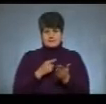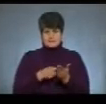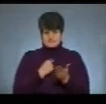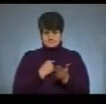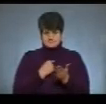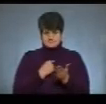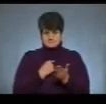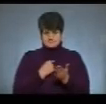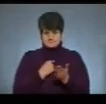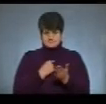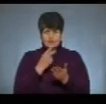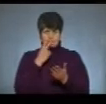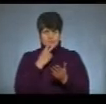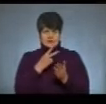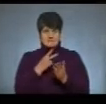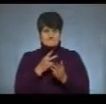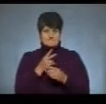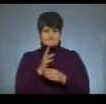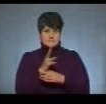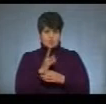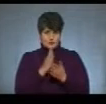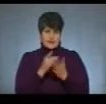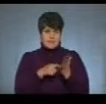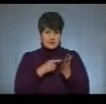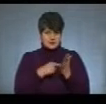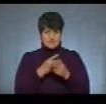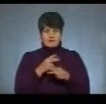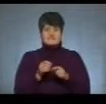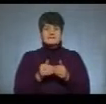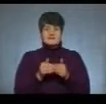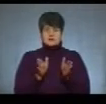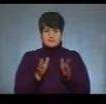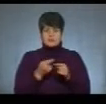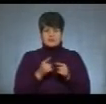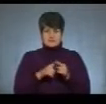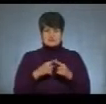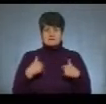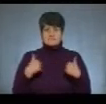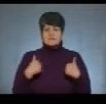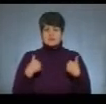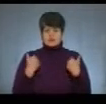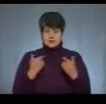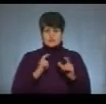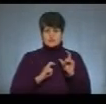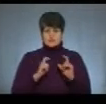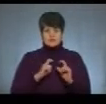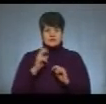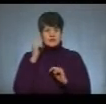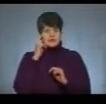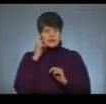Переглядаючи, дивлюся, якісь відео є на планшеті. Я відкриваю відео, це є вітання студентів Києво